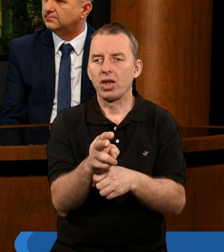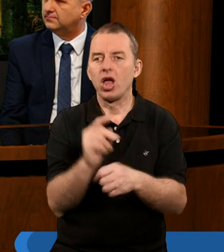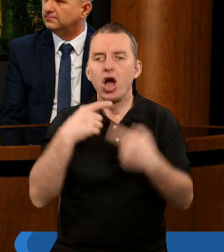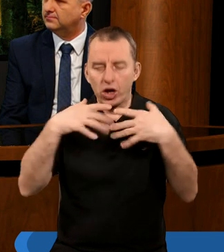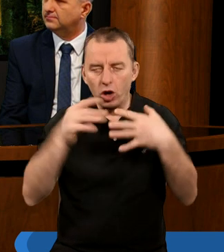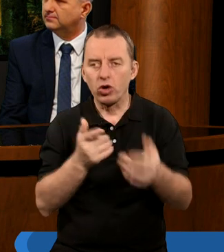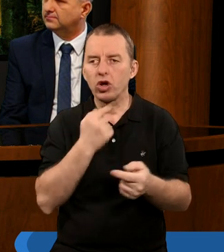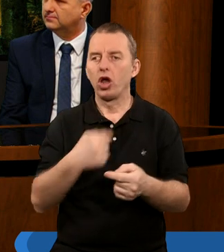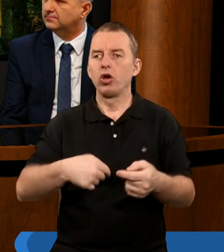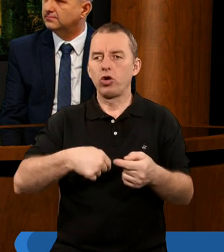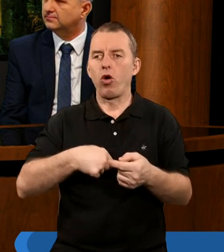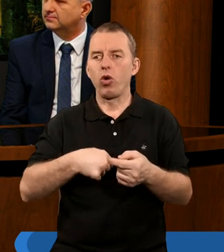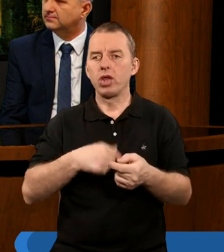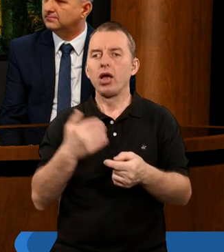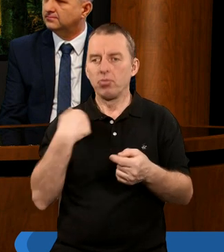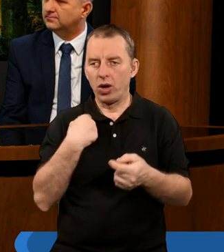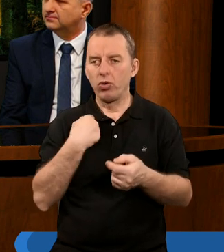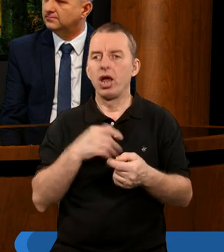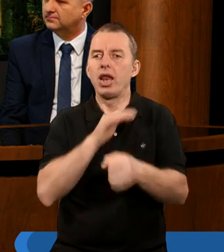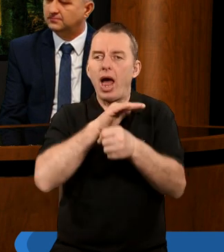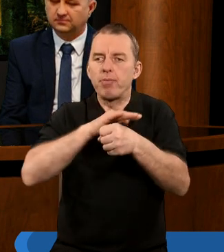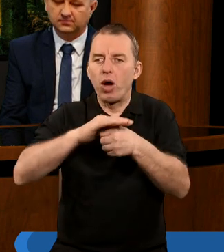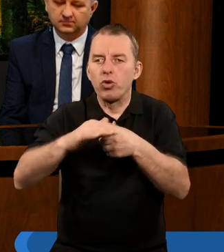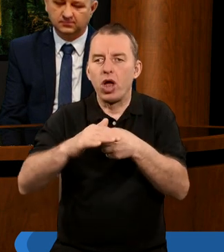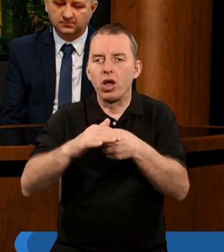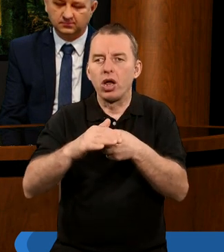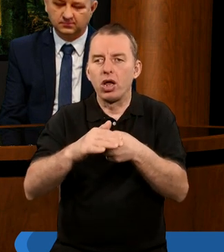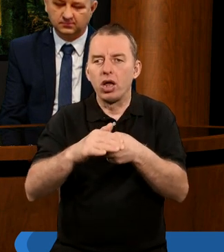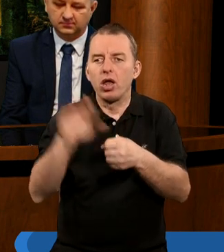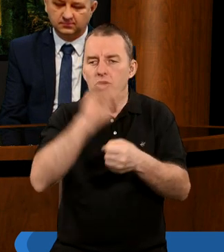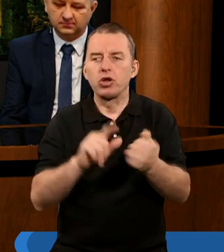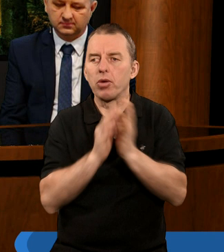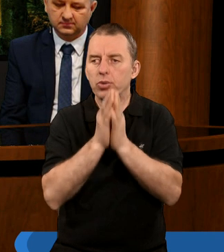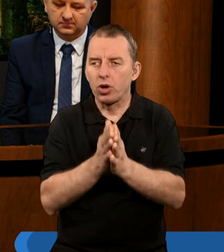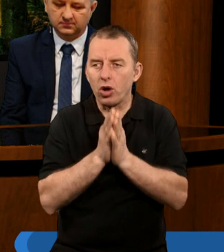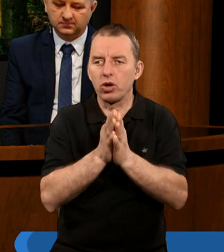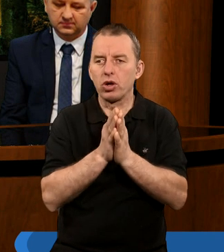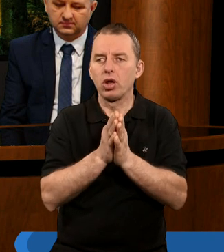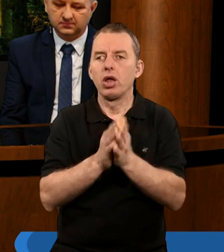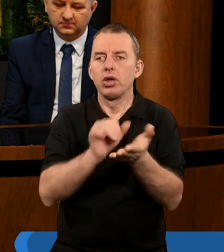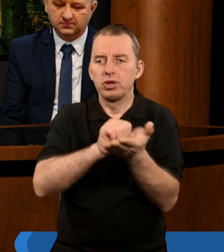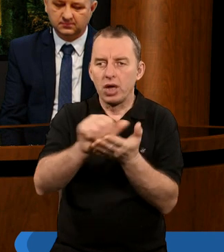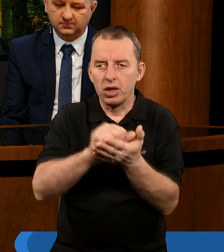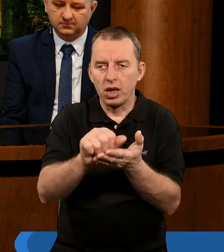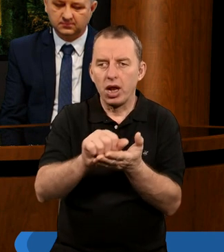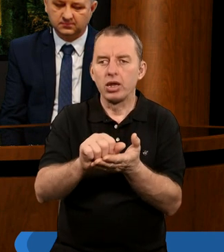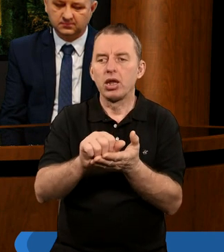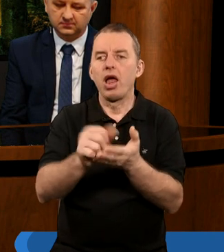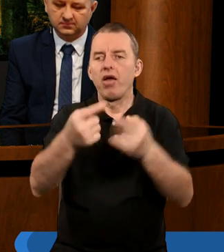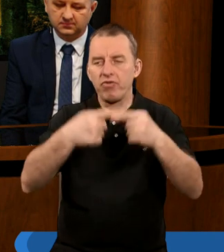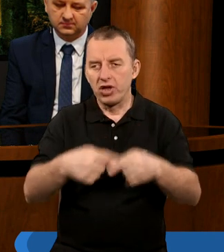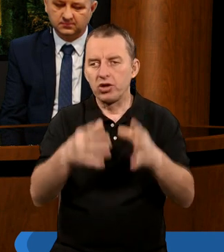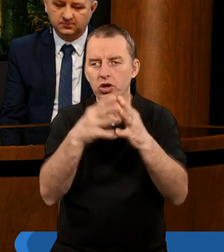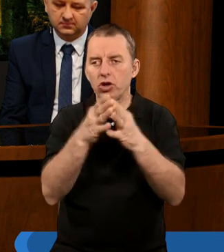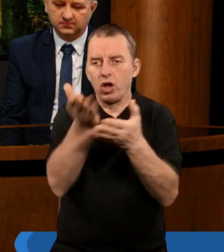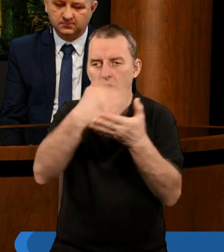gorzkością jego żołądek został napełniony? Może, Paato, jeszcze raz prosiłbym, żebyś przeczytała jedenasty wiersz dziesiątego rozdziału,